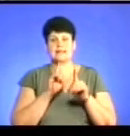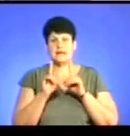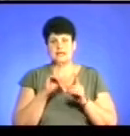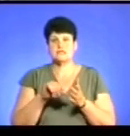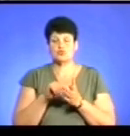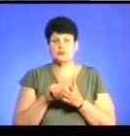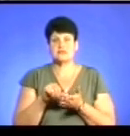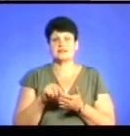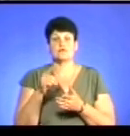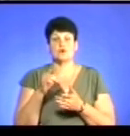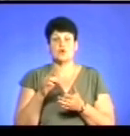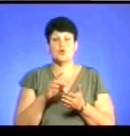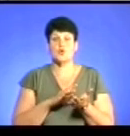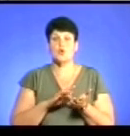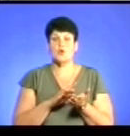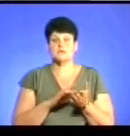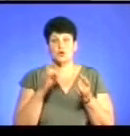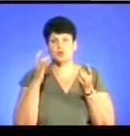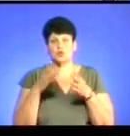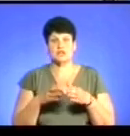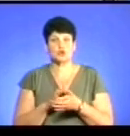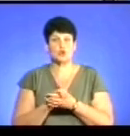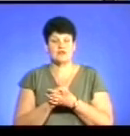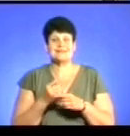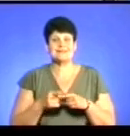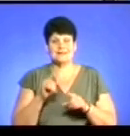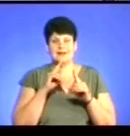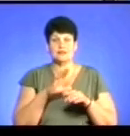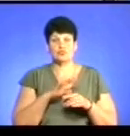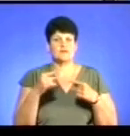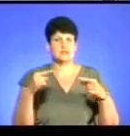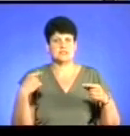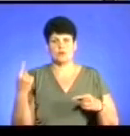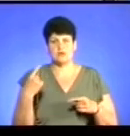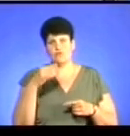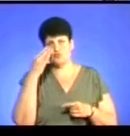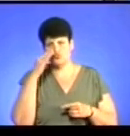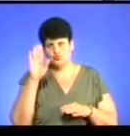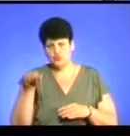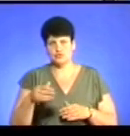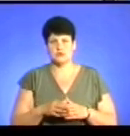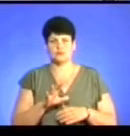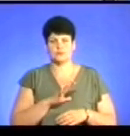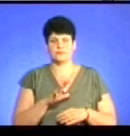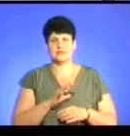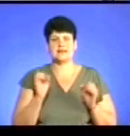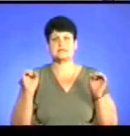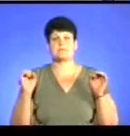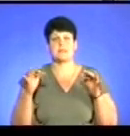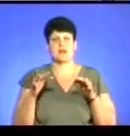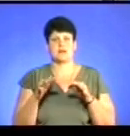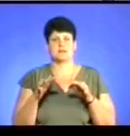ромських національно-культурних товариств. Такі наради відбувалися в різних областях, і в Ужгороді в тому числі, де збирали